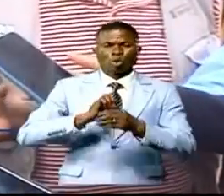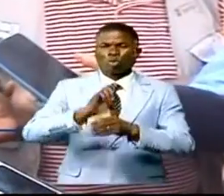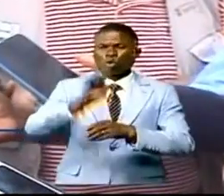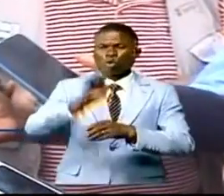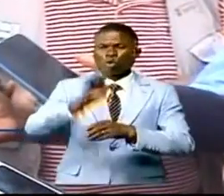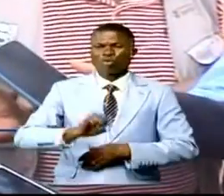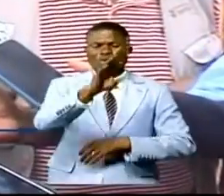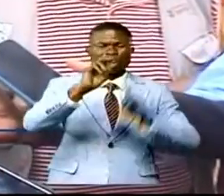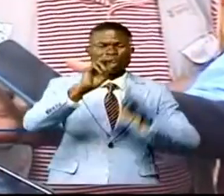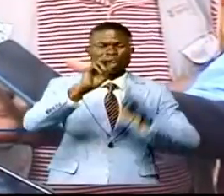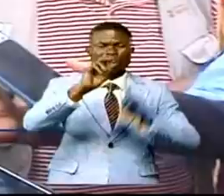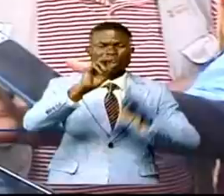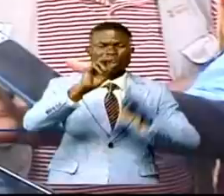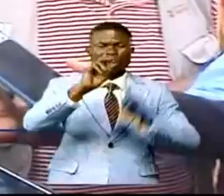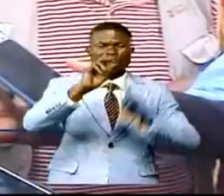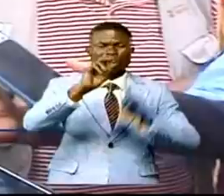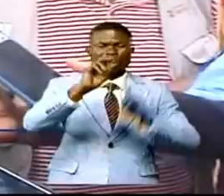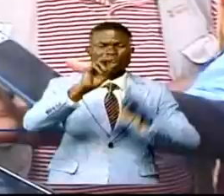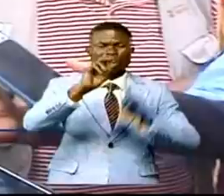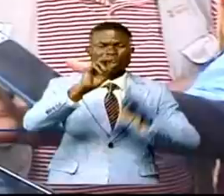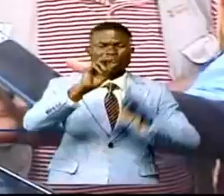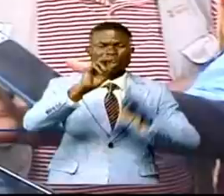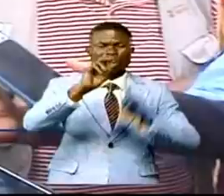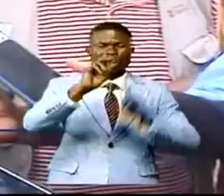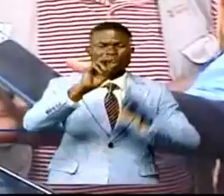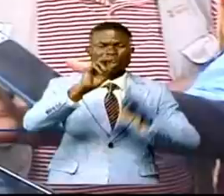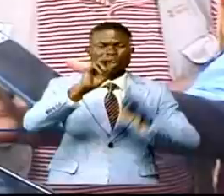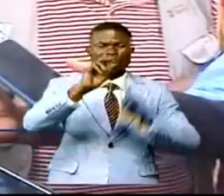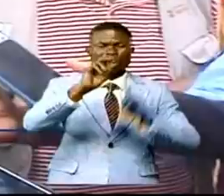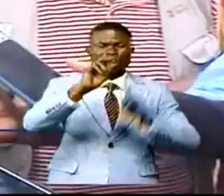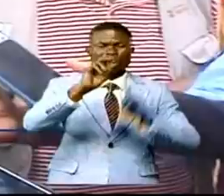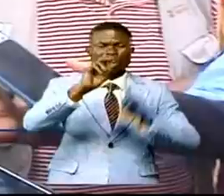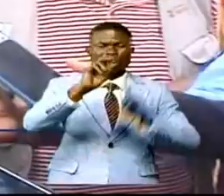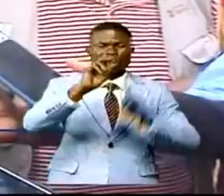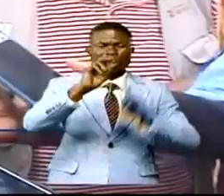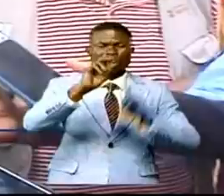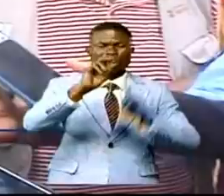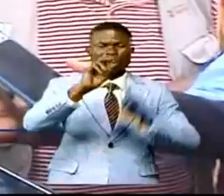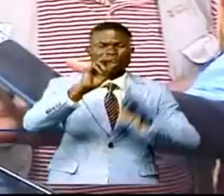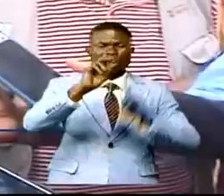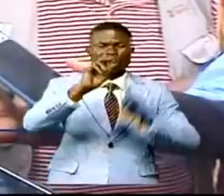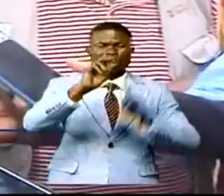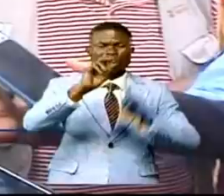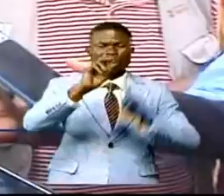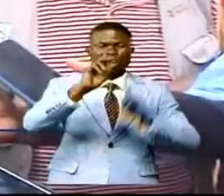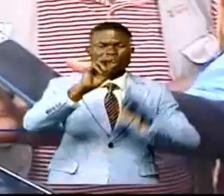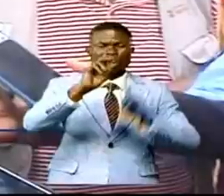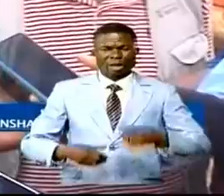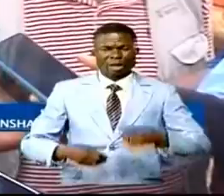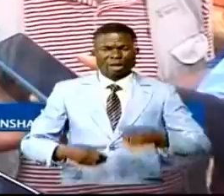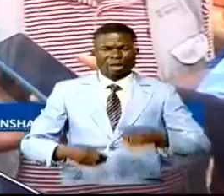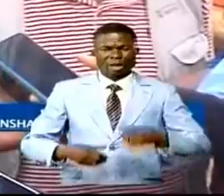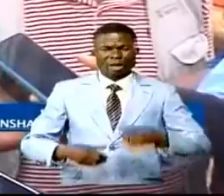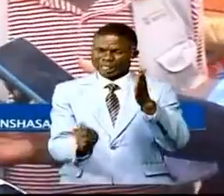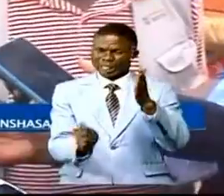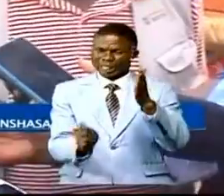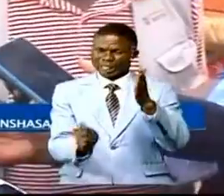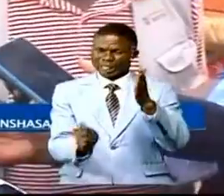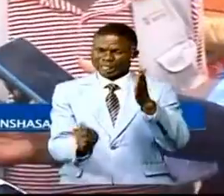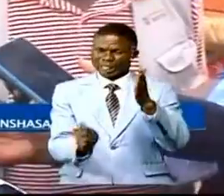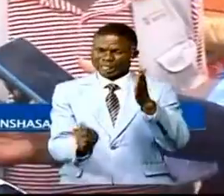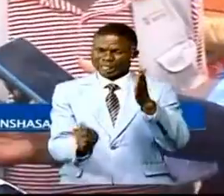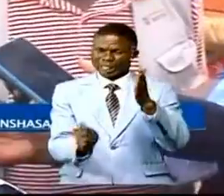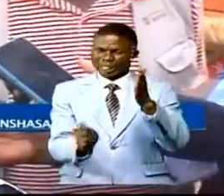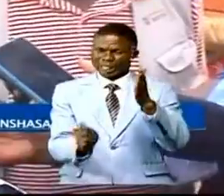toute la ville de Kinshasa 30 équipes mobiles de vaccination pour renforcer déjà une stratégie qui existait déjà